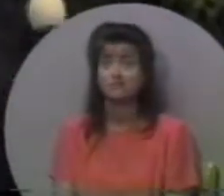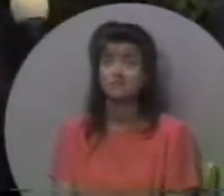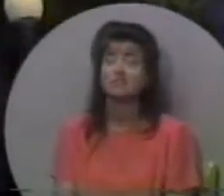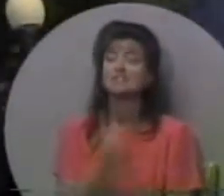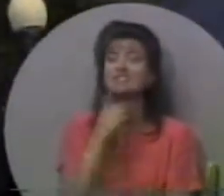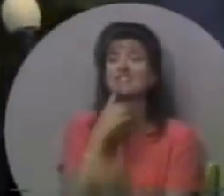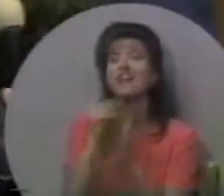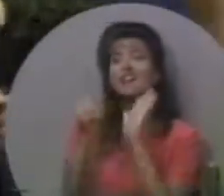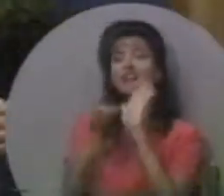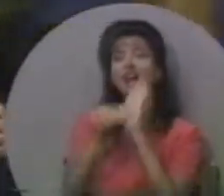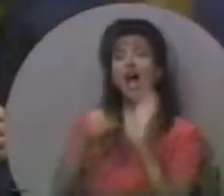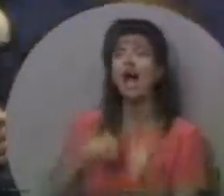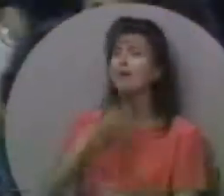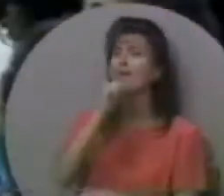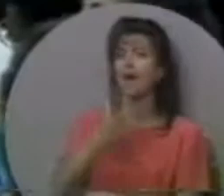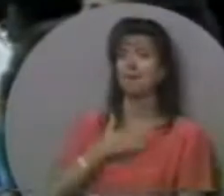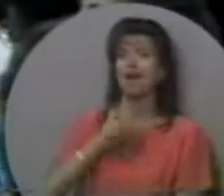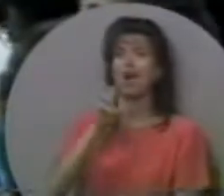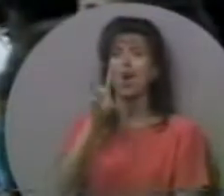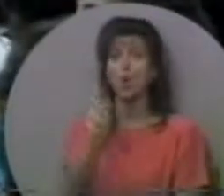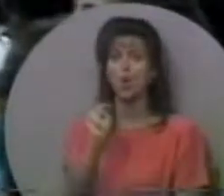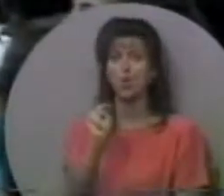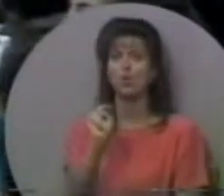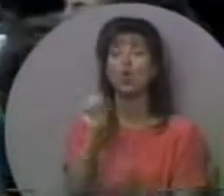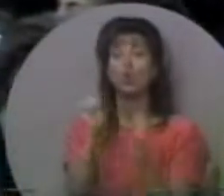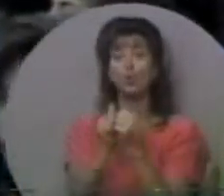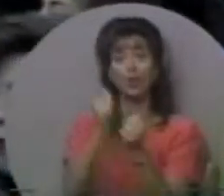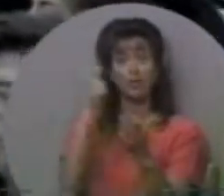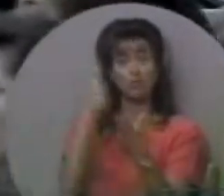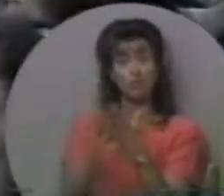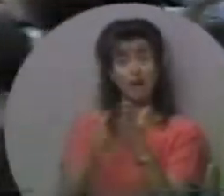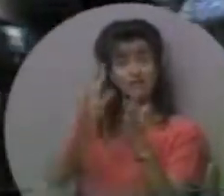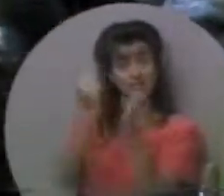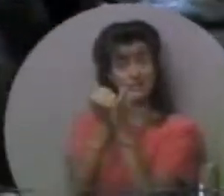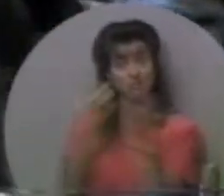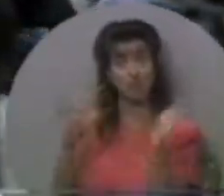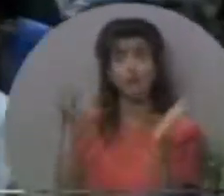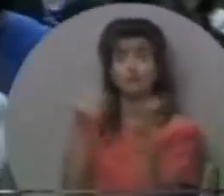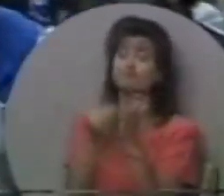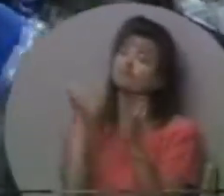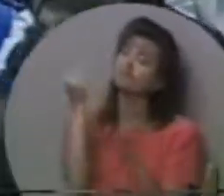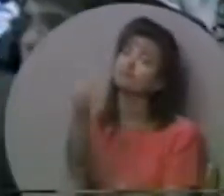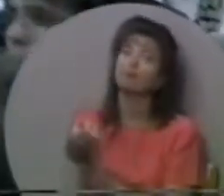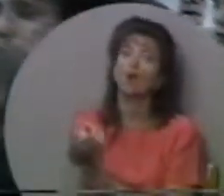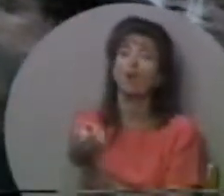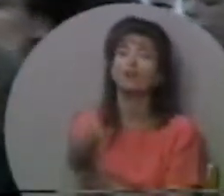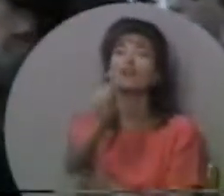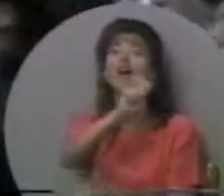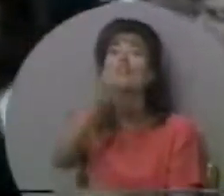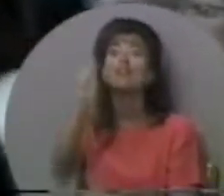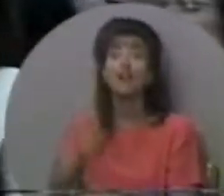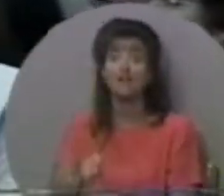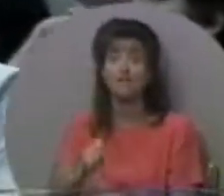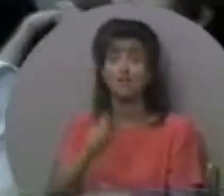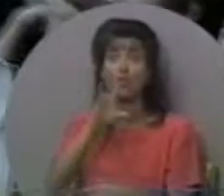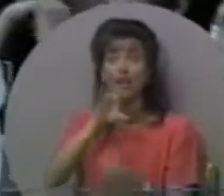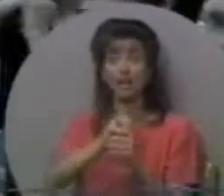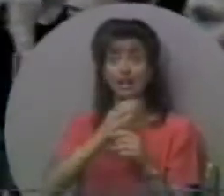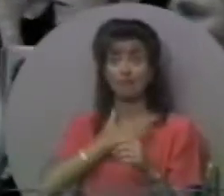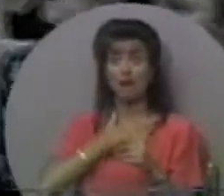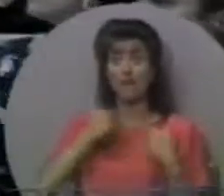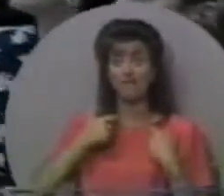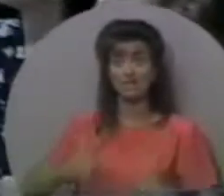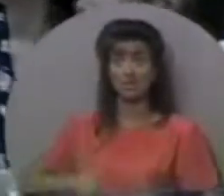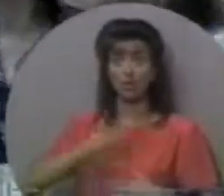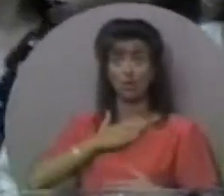свої. Скажіть, я є не свій власний. Я був куплений високою ціною крові Христа. Через